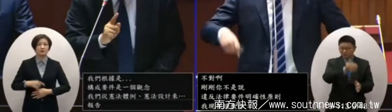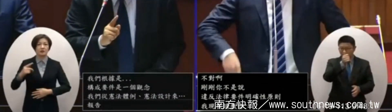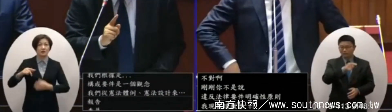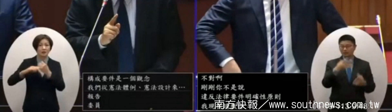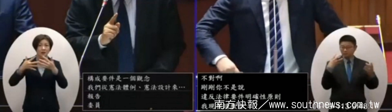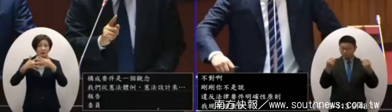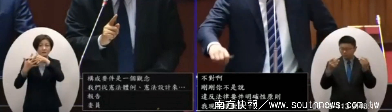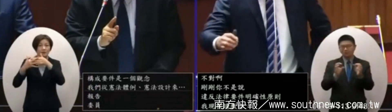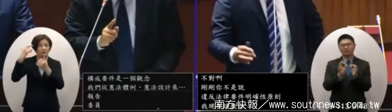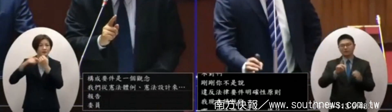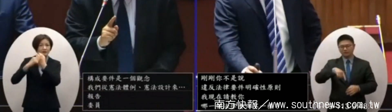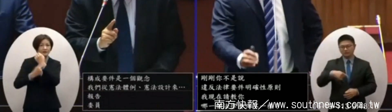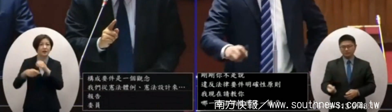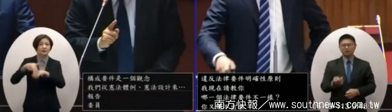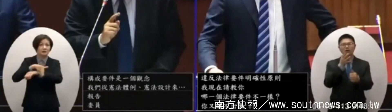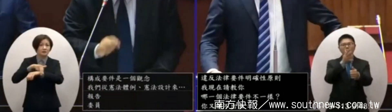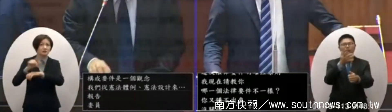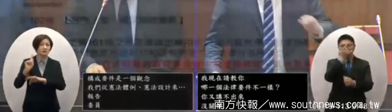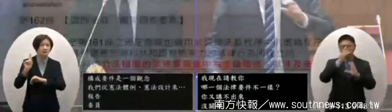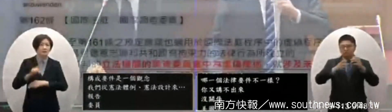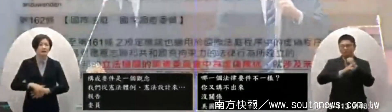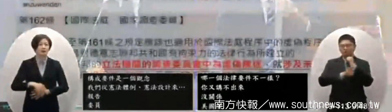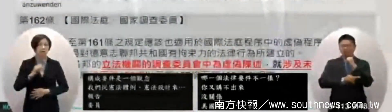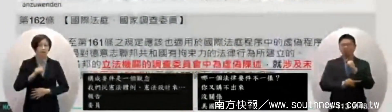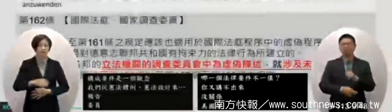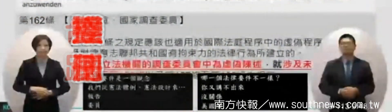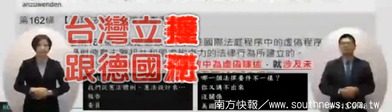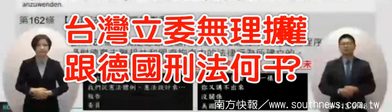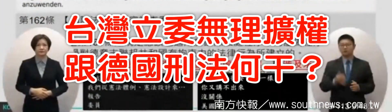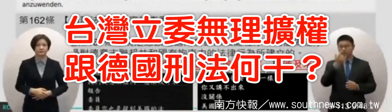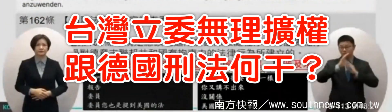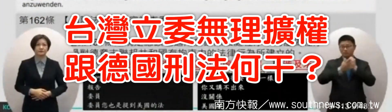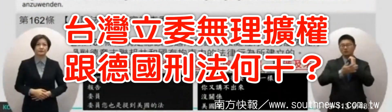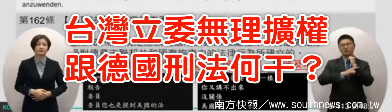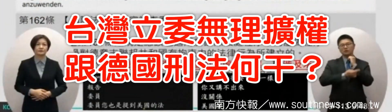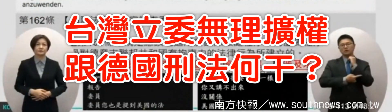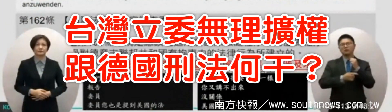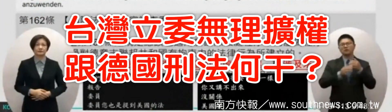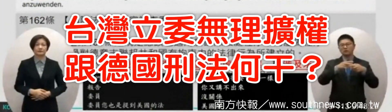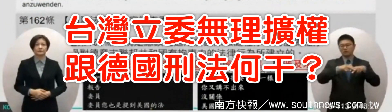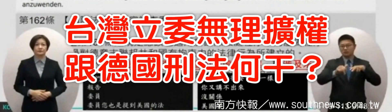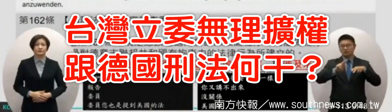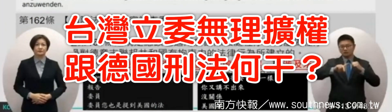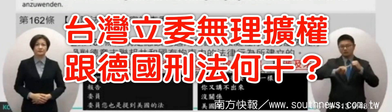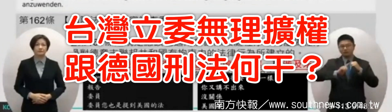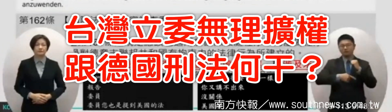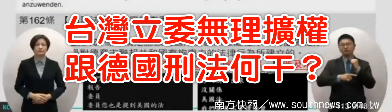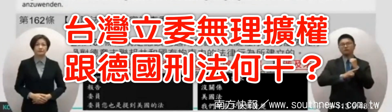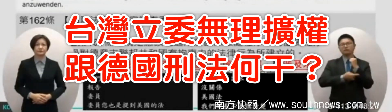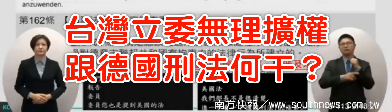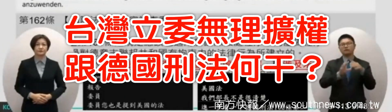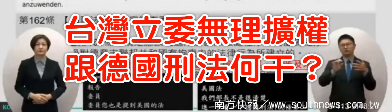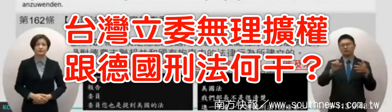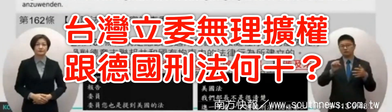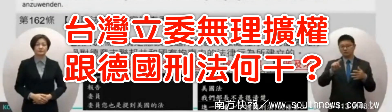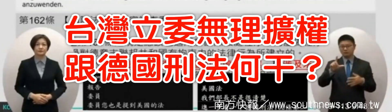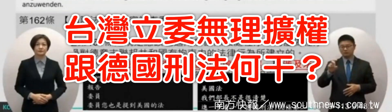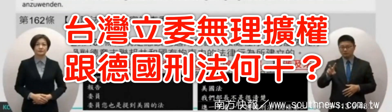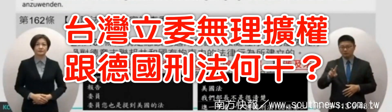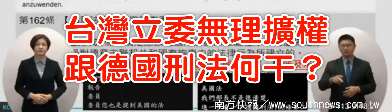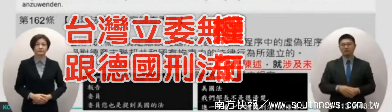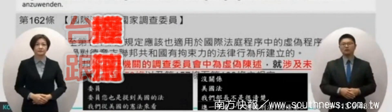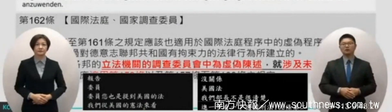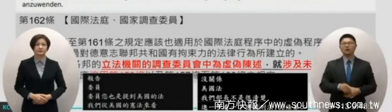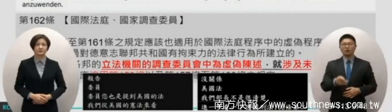來我們再準備看一下多多法德國刑法162條第二項在聯邦或邦的立法機